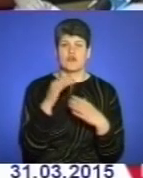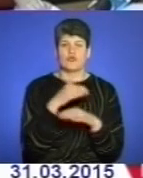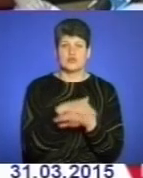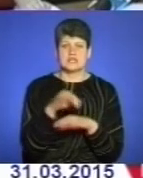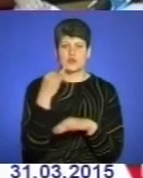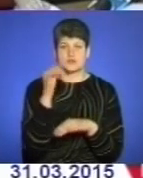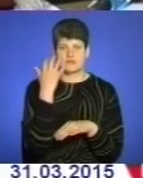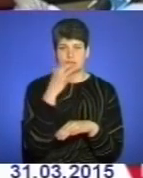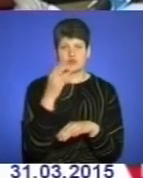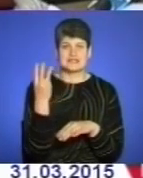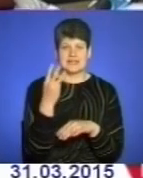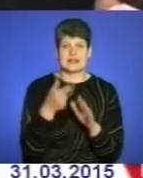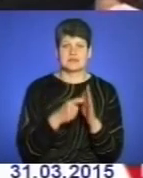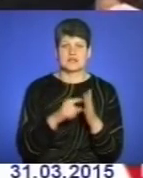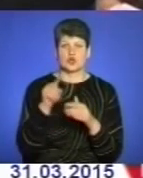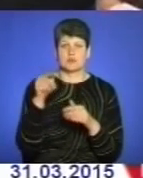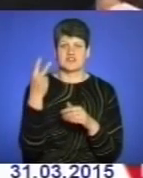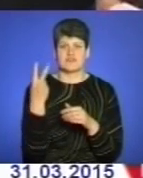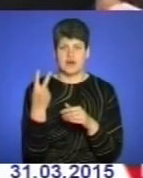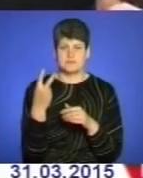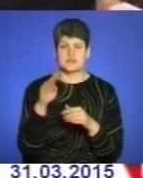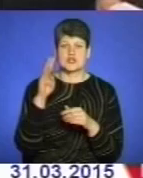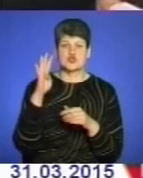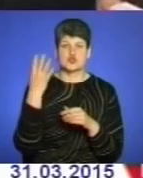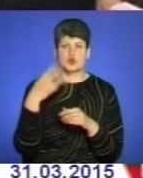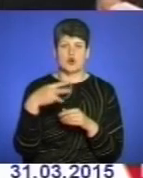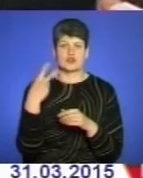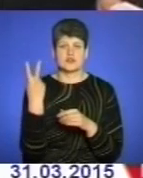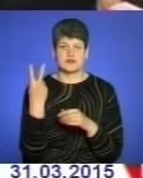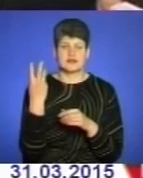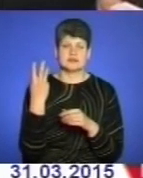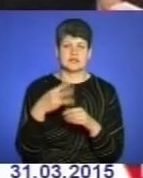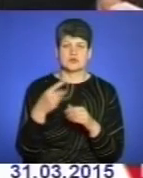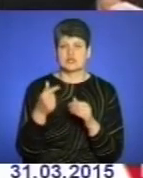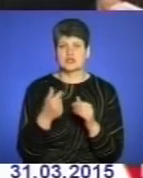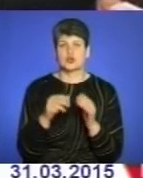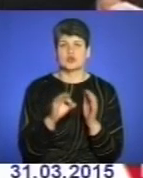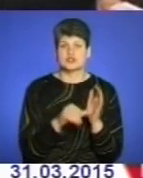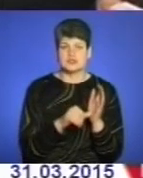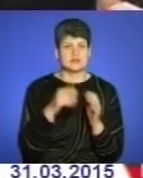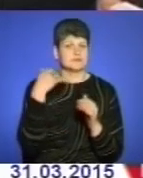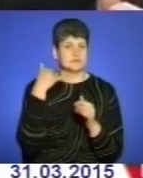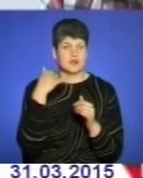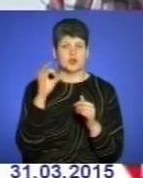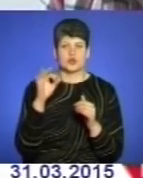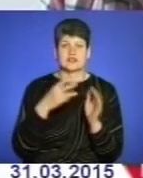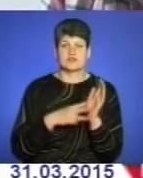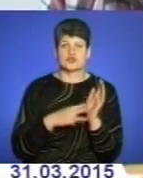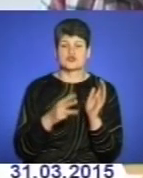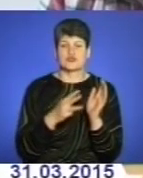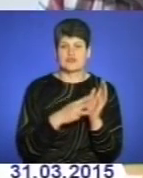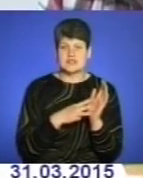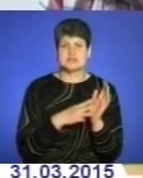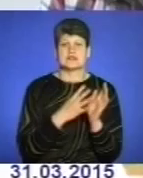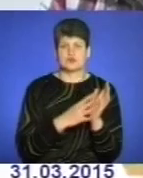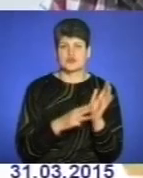3, кабінет номер 2. За номером 42-01-36 або 098-711